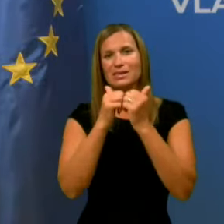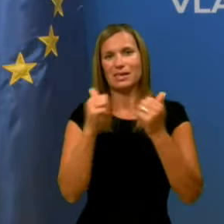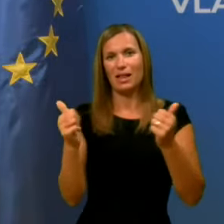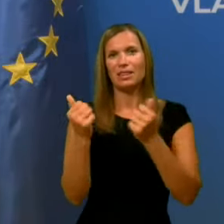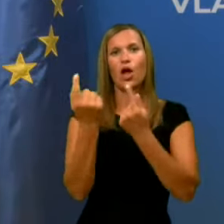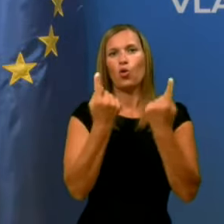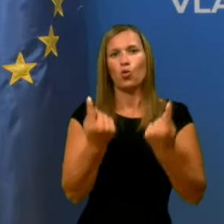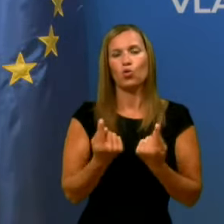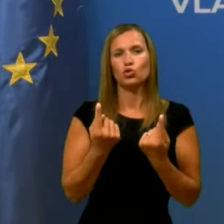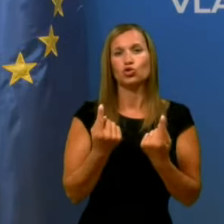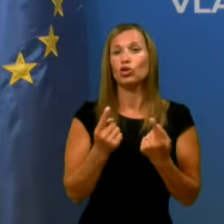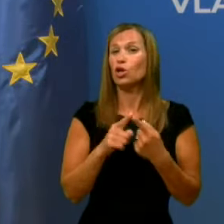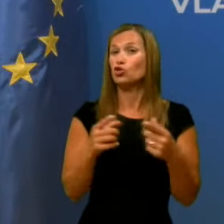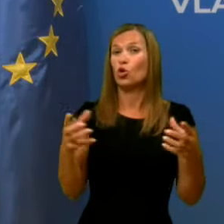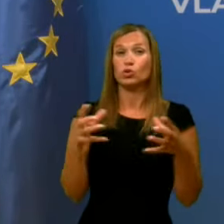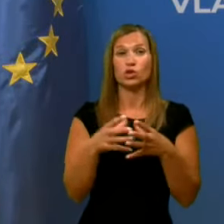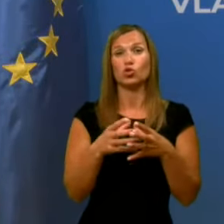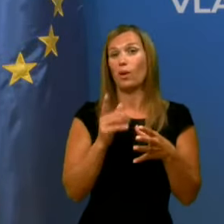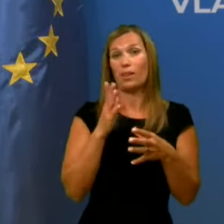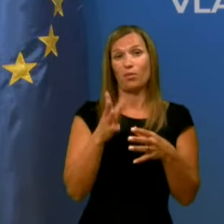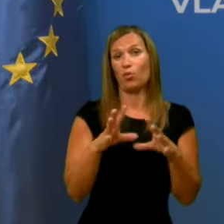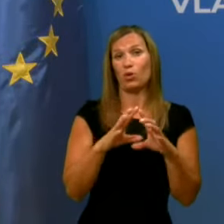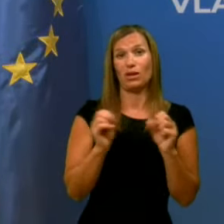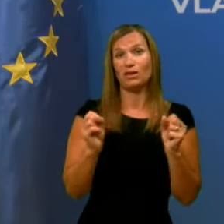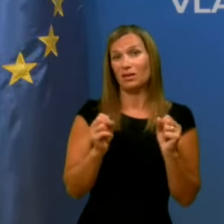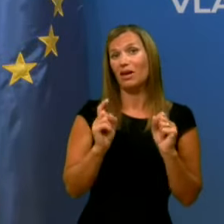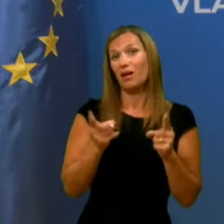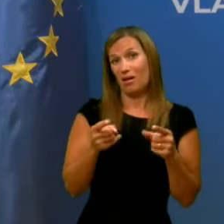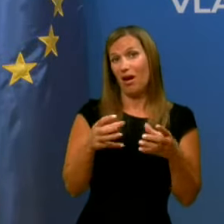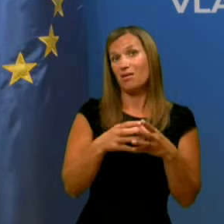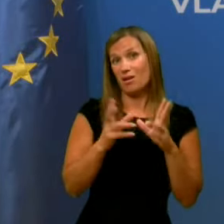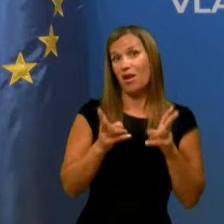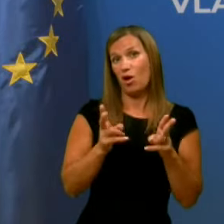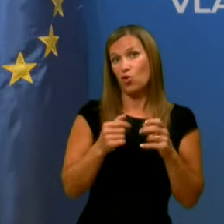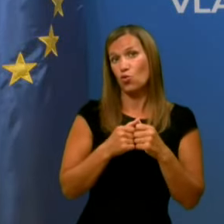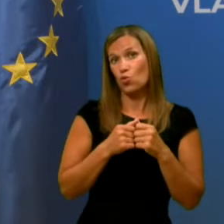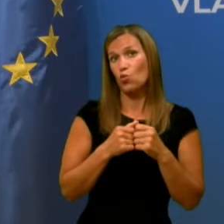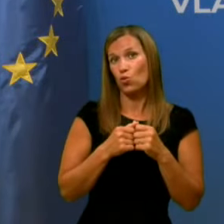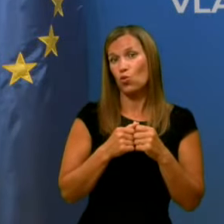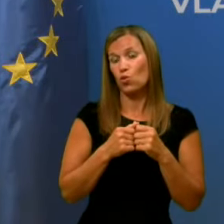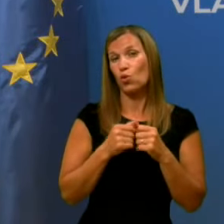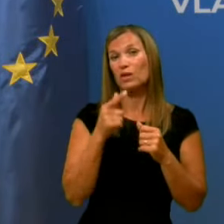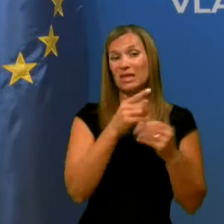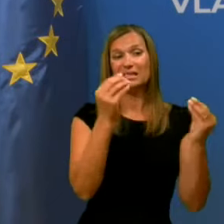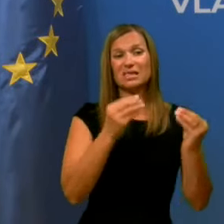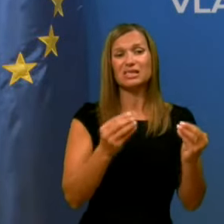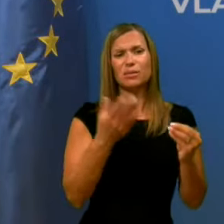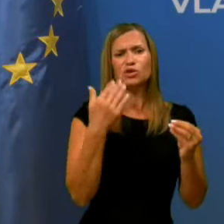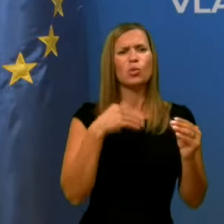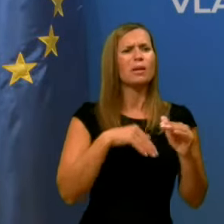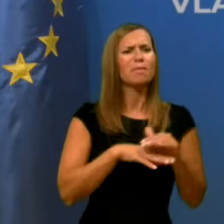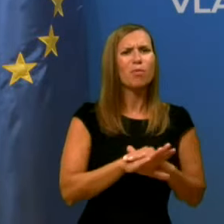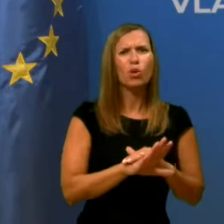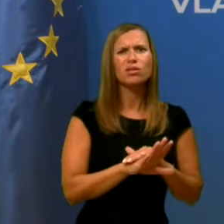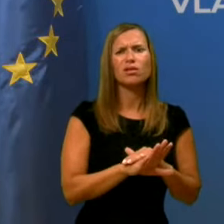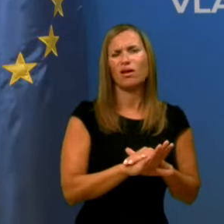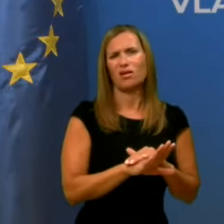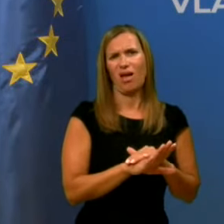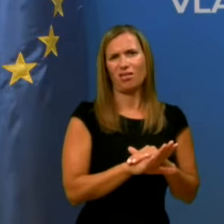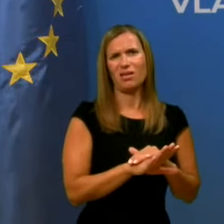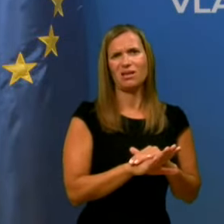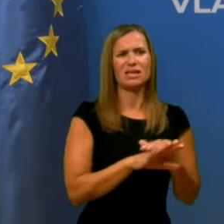vsi skupaj sveda naredili kar lahko še enkrat v sistemih, ki so bili podhranjeni deset, dvejset let ali več,